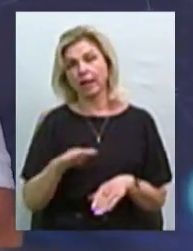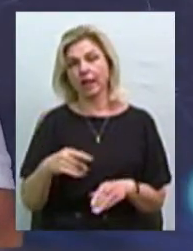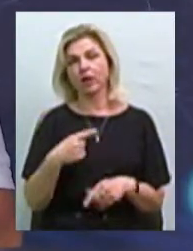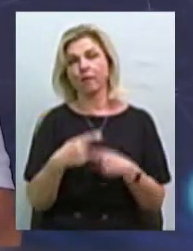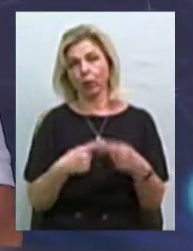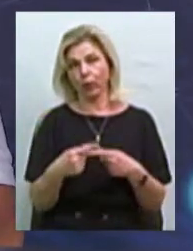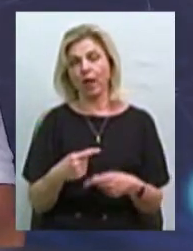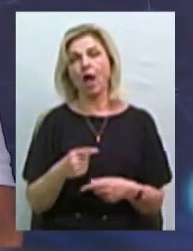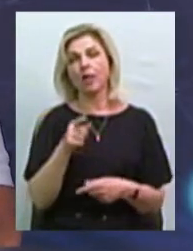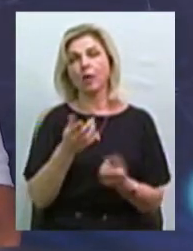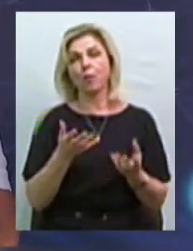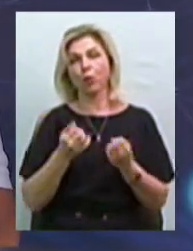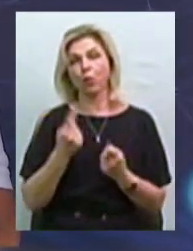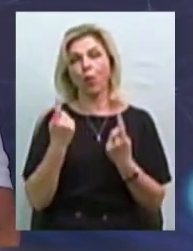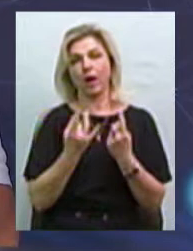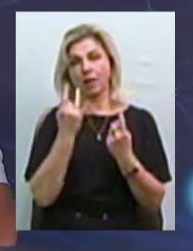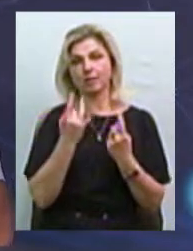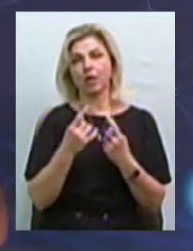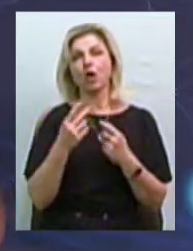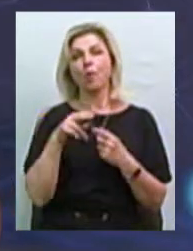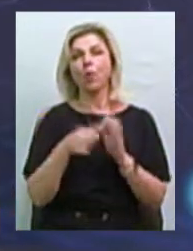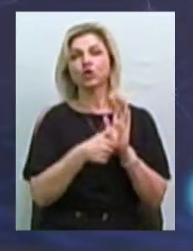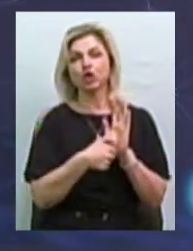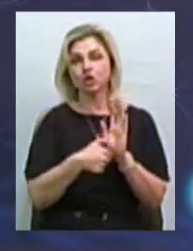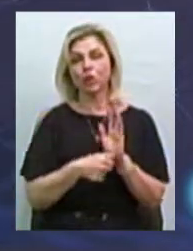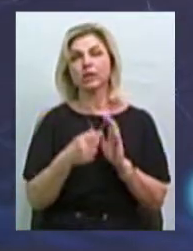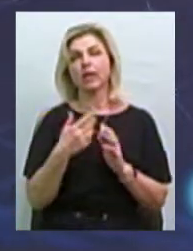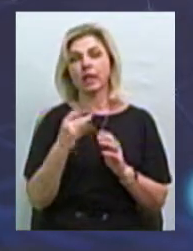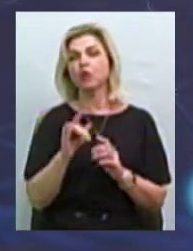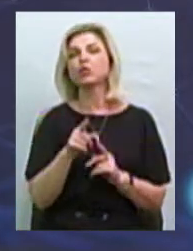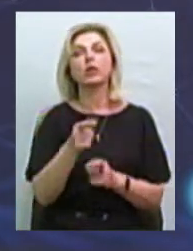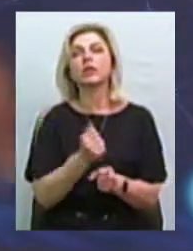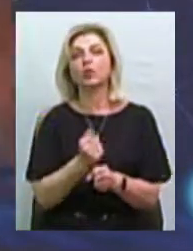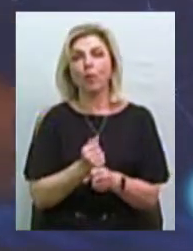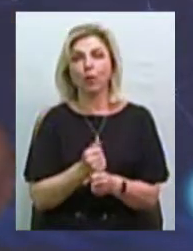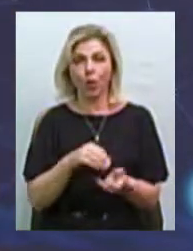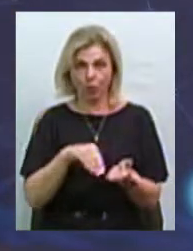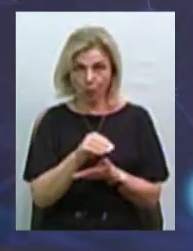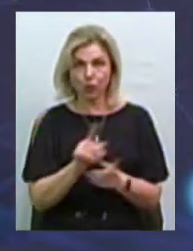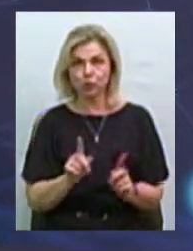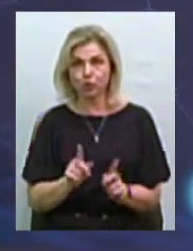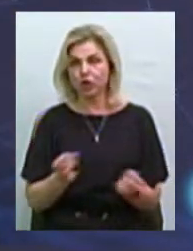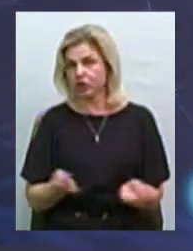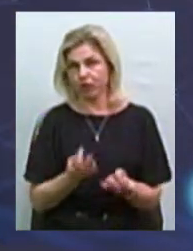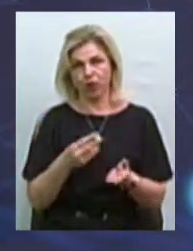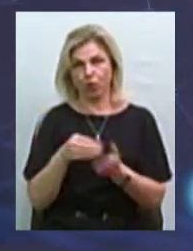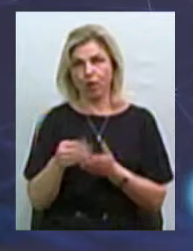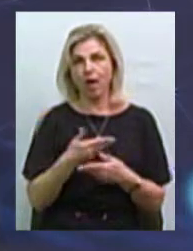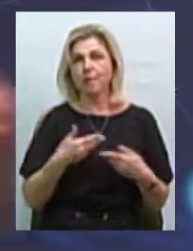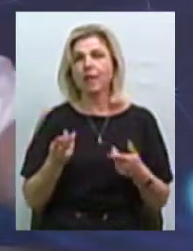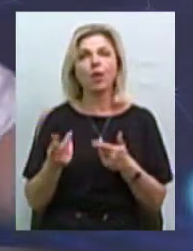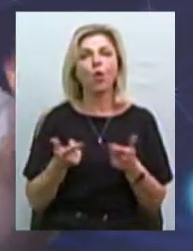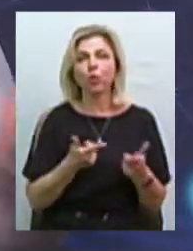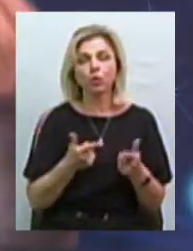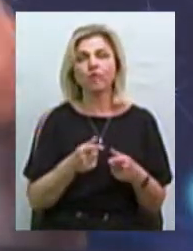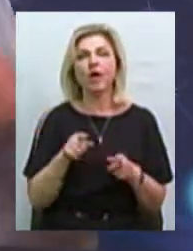один раз за по 600, 2400 доларів і що ти з ними зробиш? Купиш щонебудь? Не купиш. Ми не готові до цього прийти при